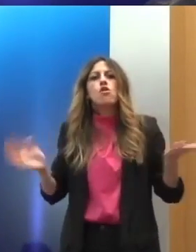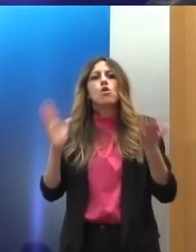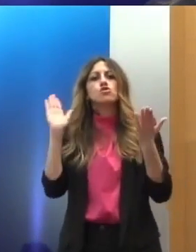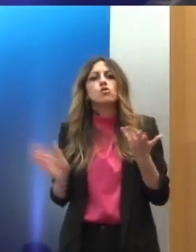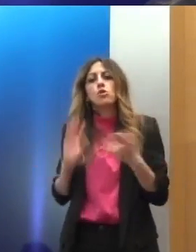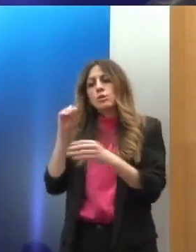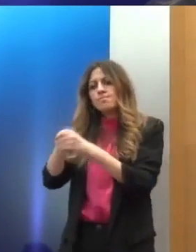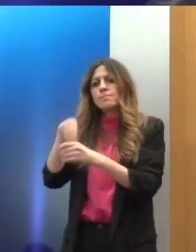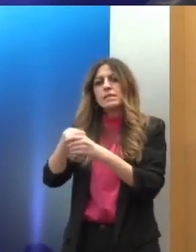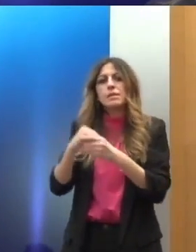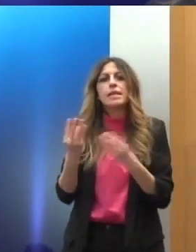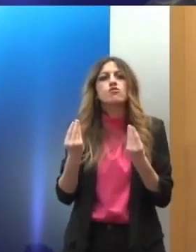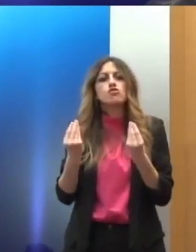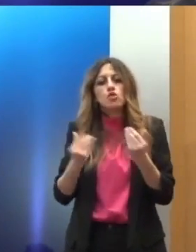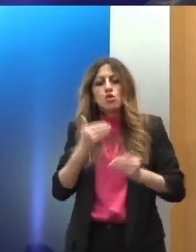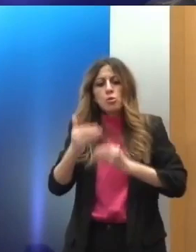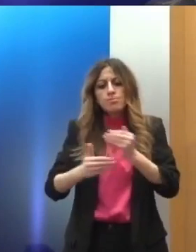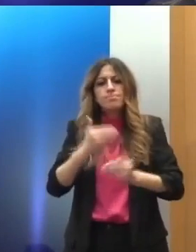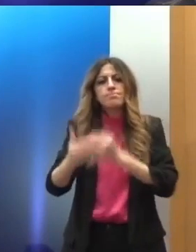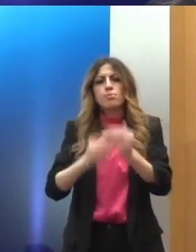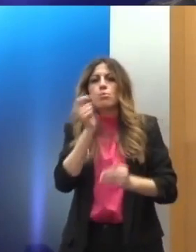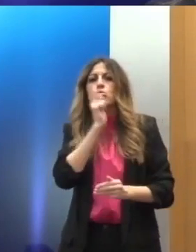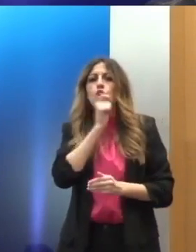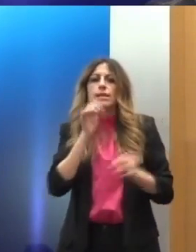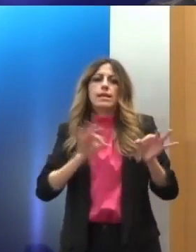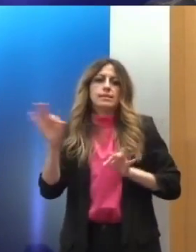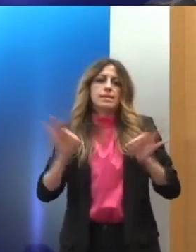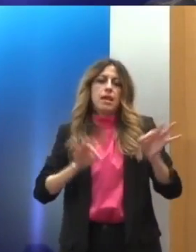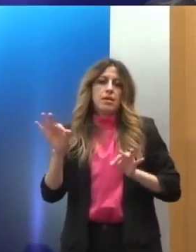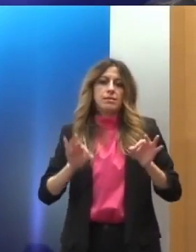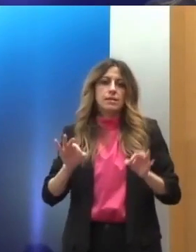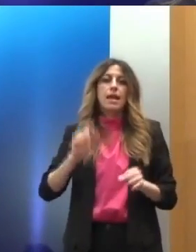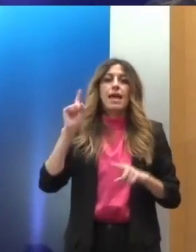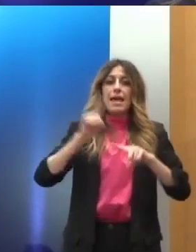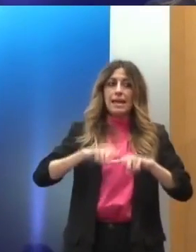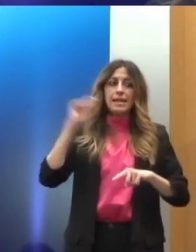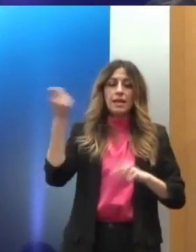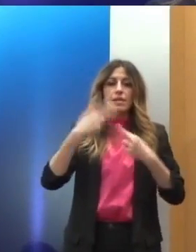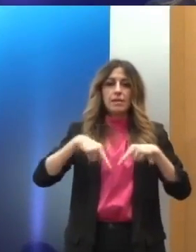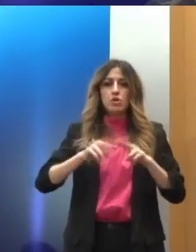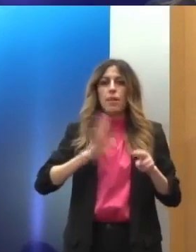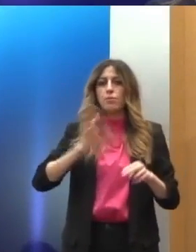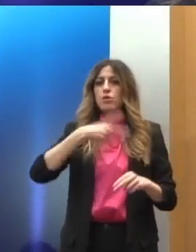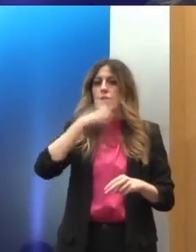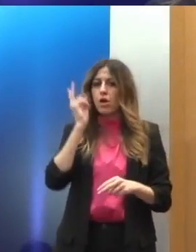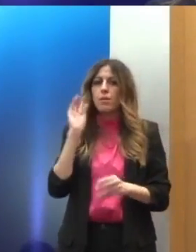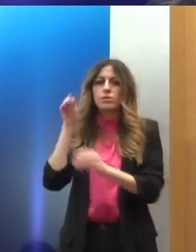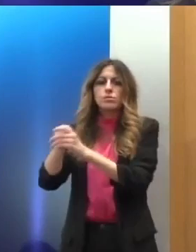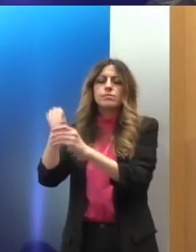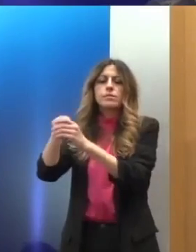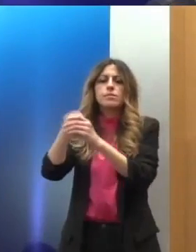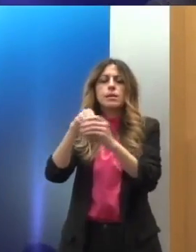με τον οποίο εξελίσσονται συγκεκριμένα πράγματα. Η Εθνική Επιτροπή Ανθρωπίνων Δικαιωμάτων μετέχει σε πλήθος